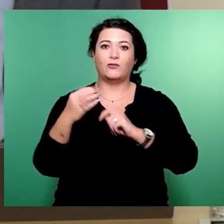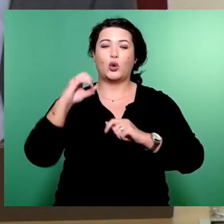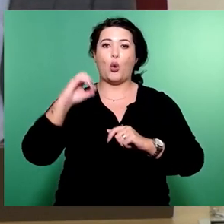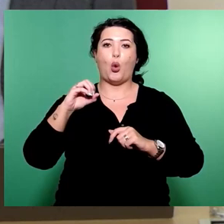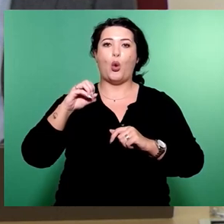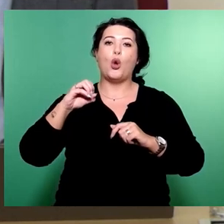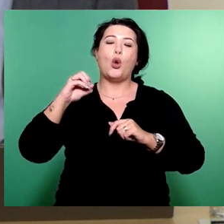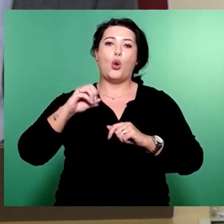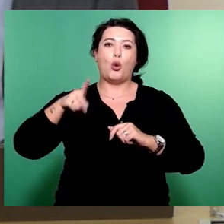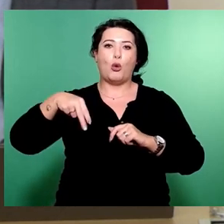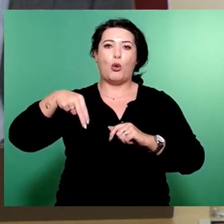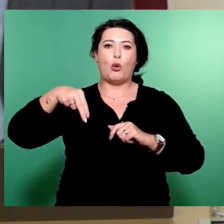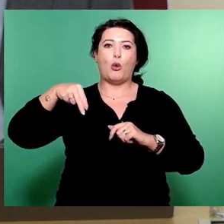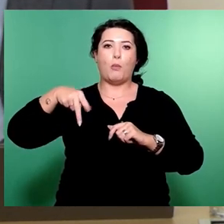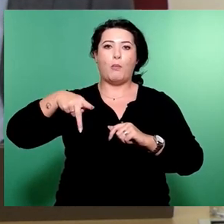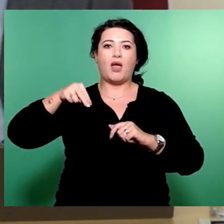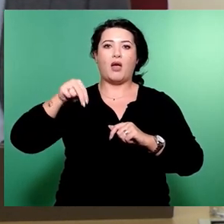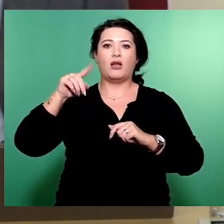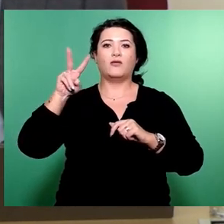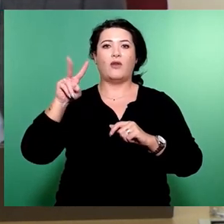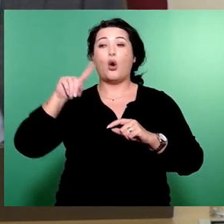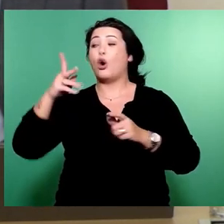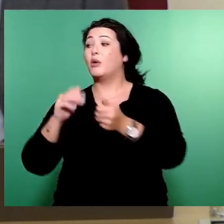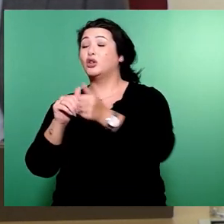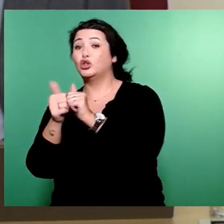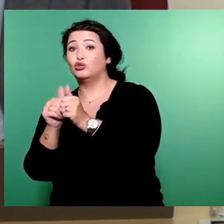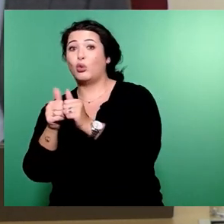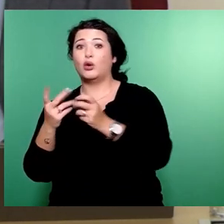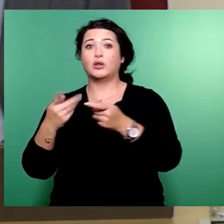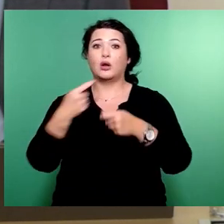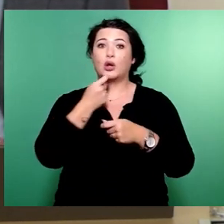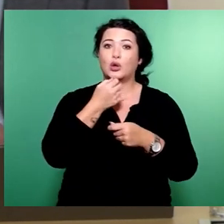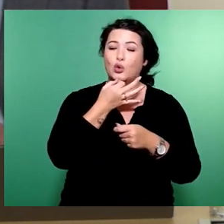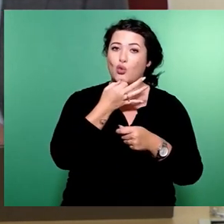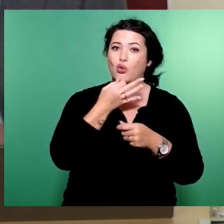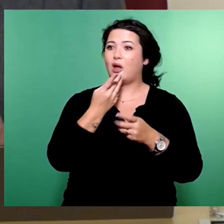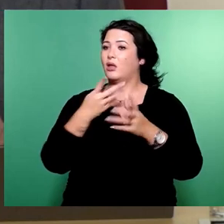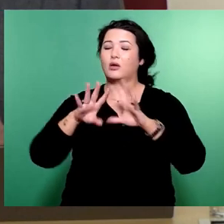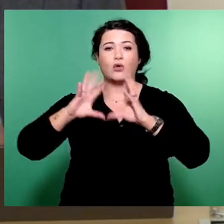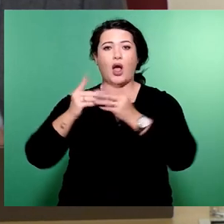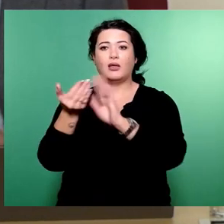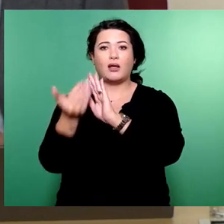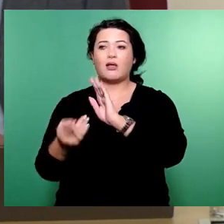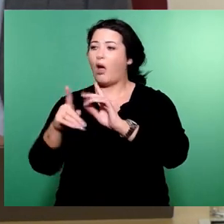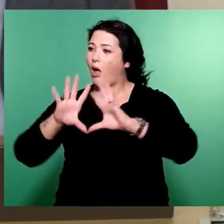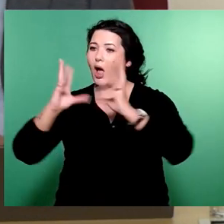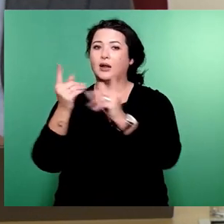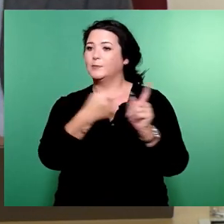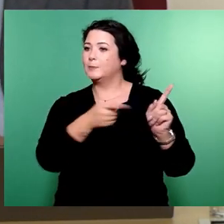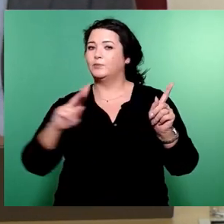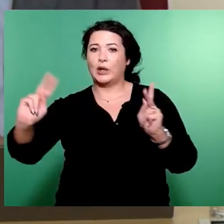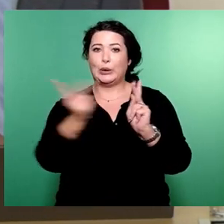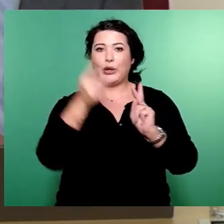und einzelne Positionen, ob das im Sport, im Jugend, im Sozialetat angeht. Warum